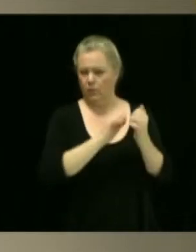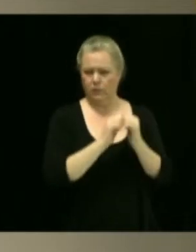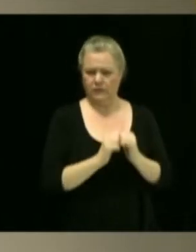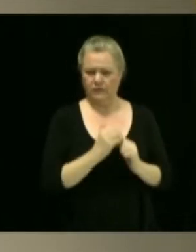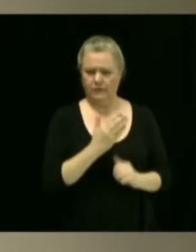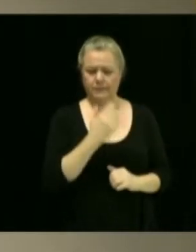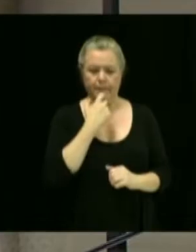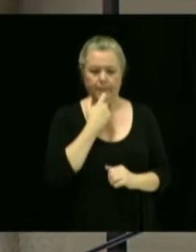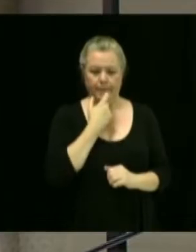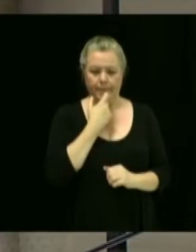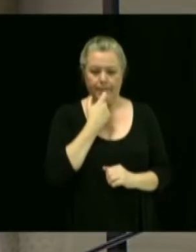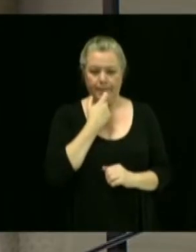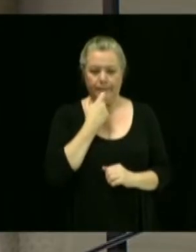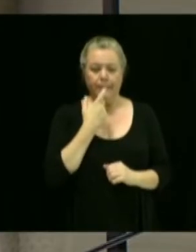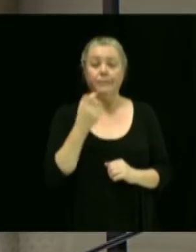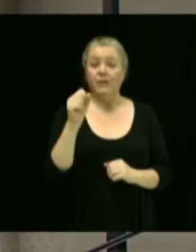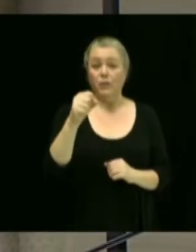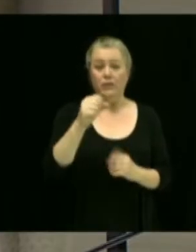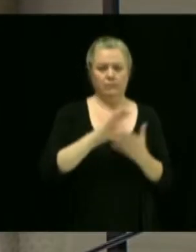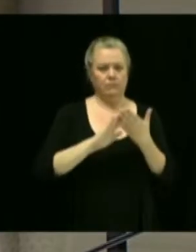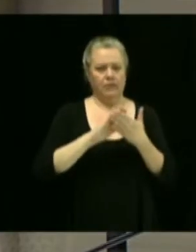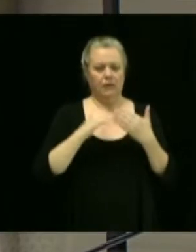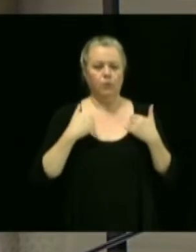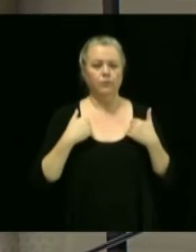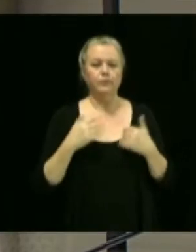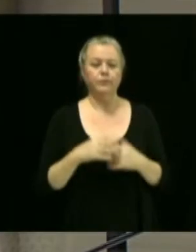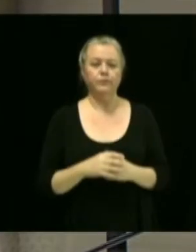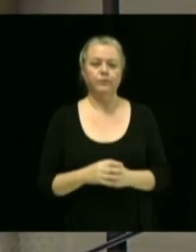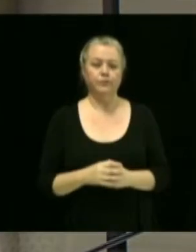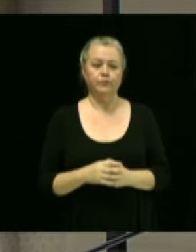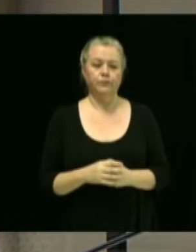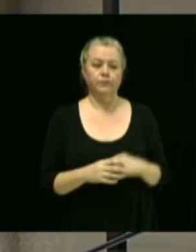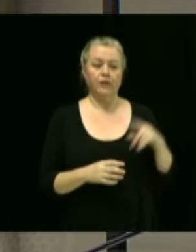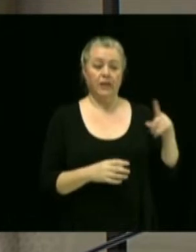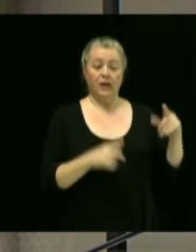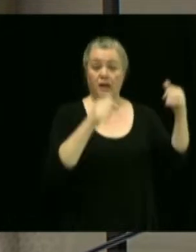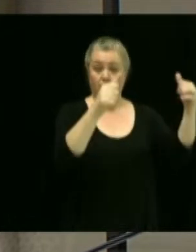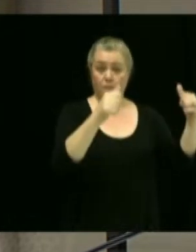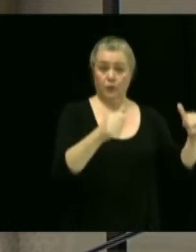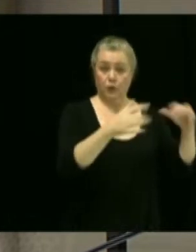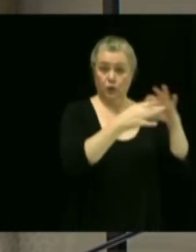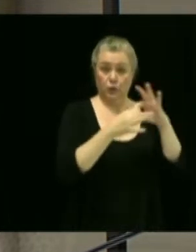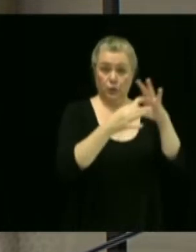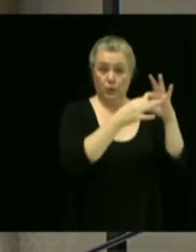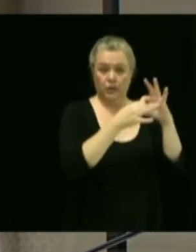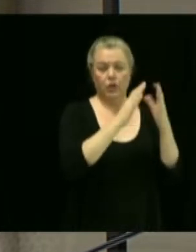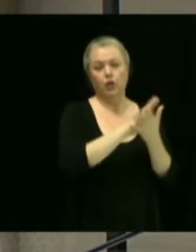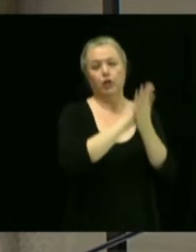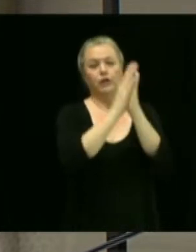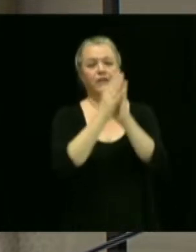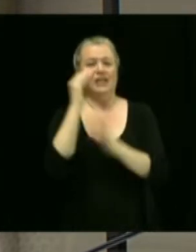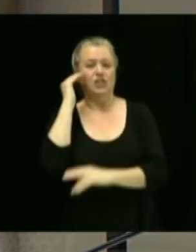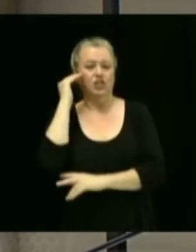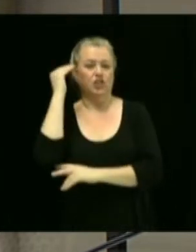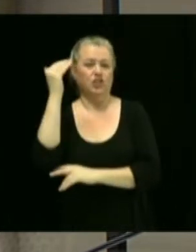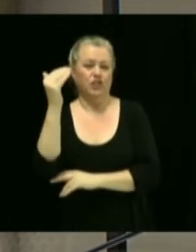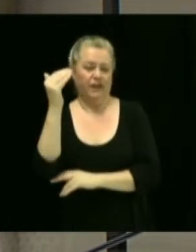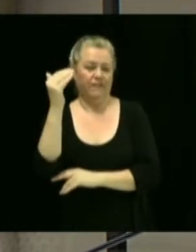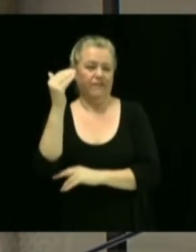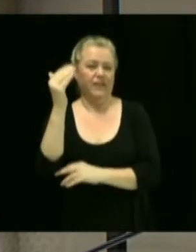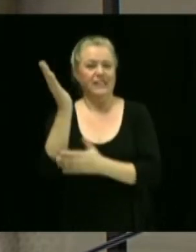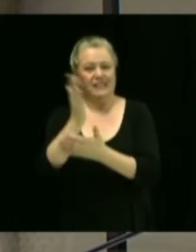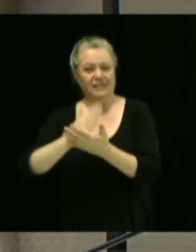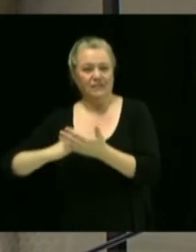Oui. Pardon. Alors, ce poste de coordonnateur deviendra celui de chef de la division de l'évaluation